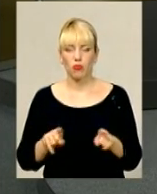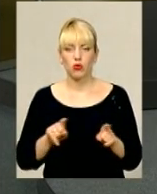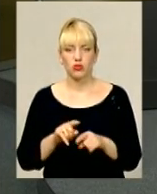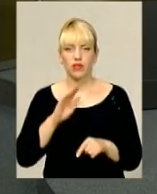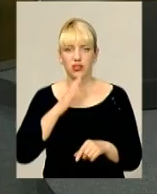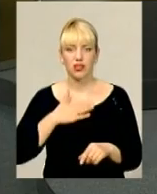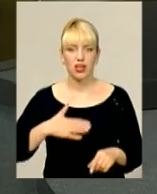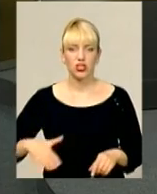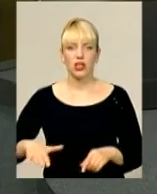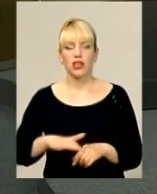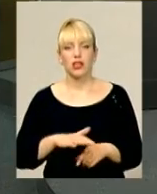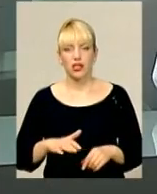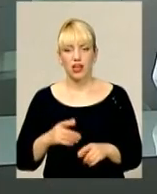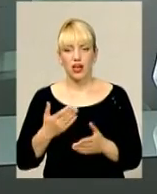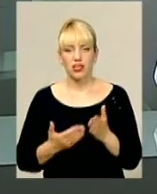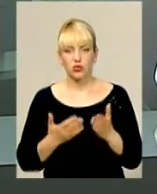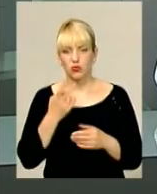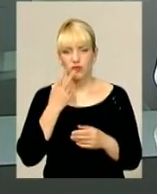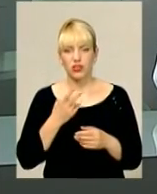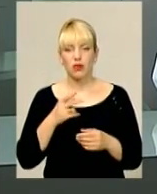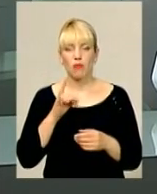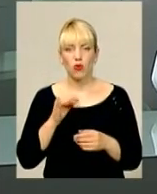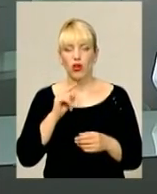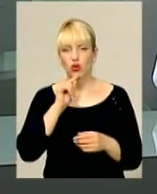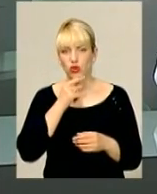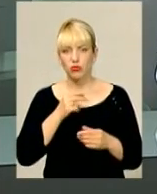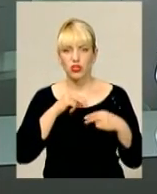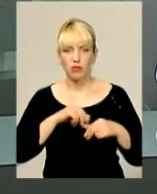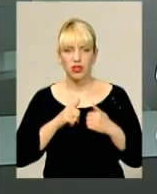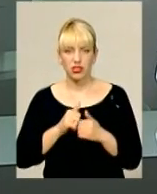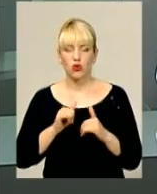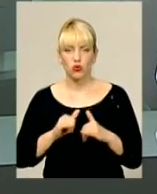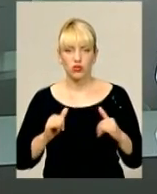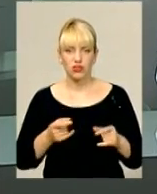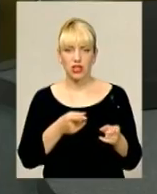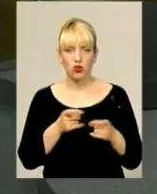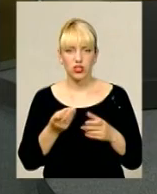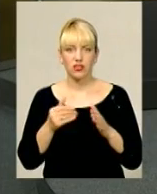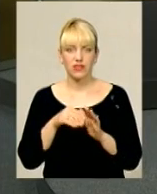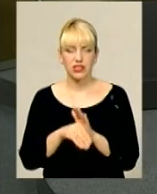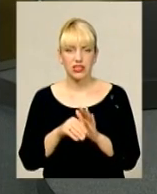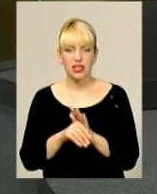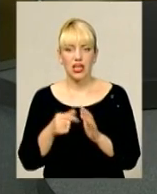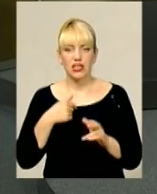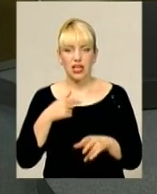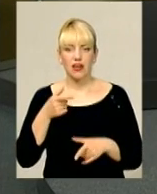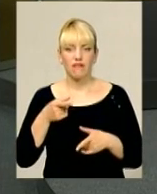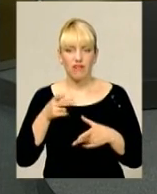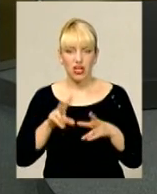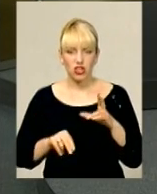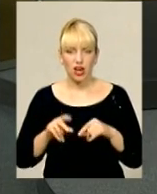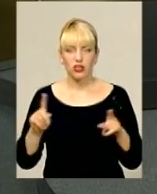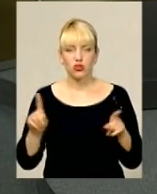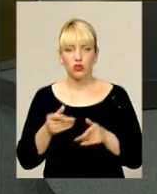наш край? От з точки зору саме економічного партнерства, розвитку, залучення інвестицій. Я насправді вважаю, що ми